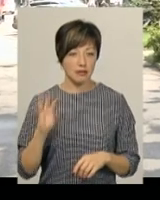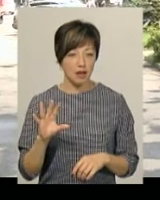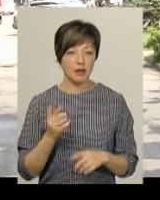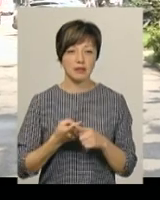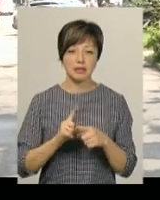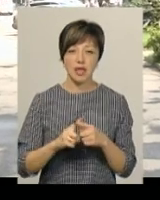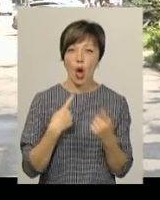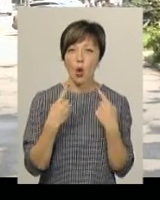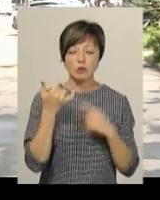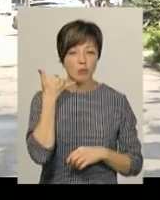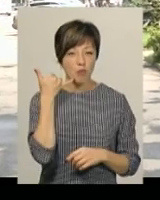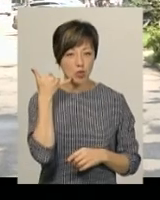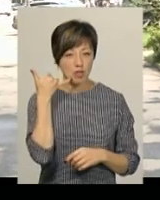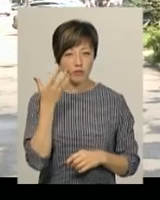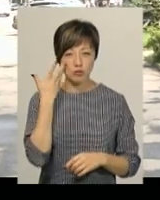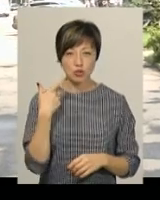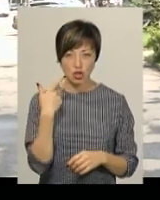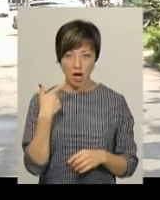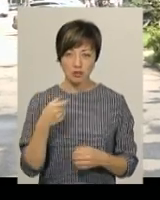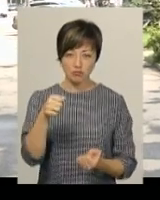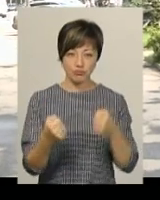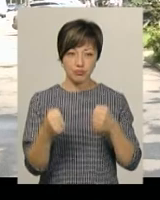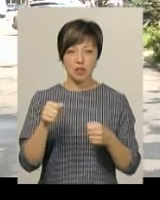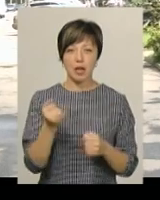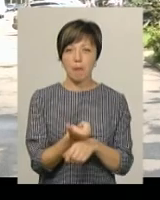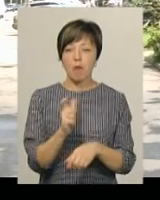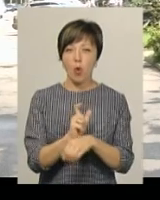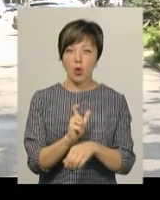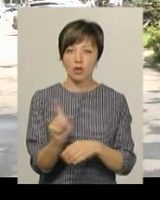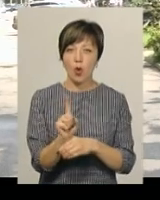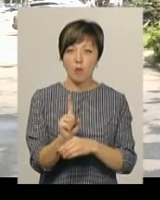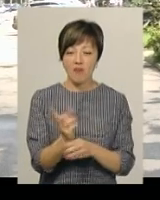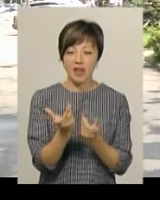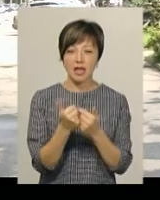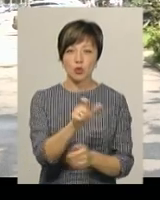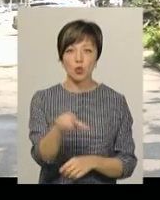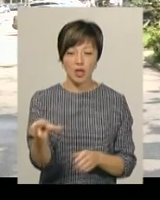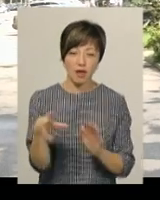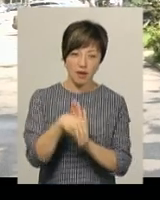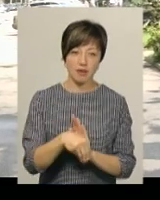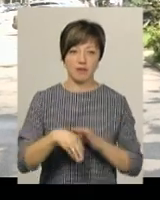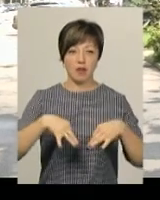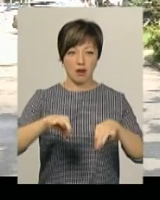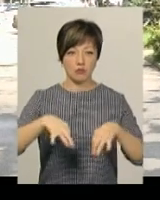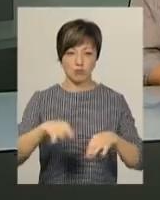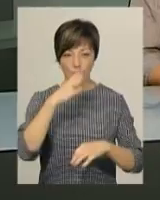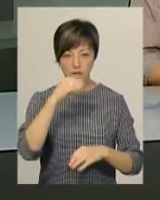це розмови по телефону під час руху, ну і також понеднерумова кількість пасажирів по трактному засобі.